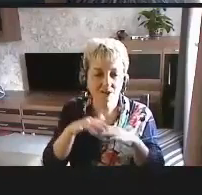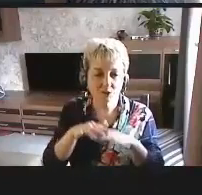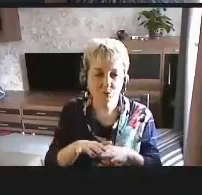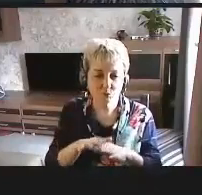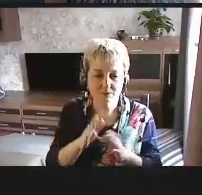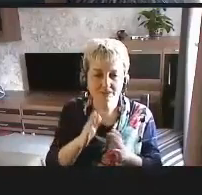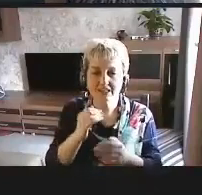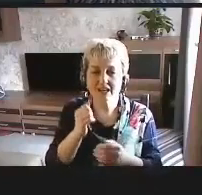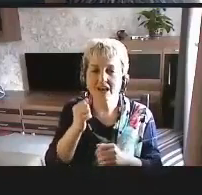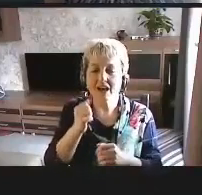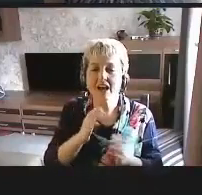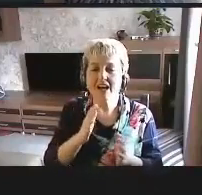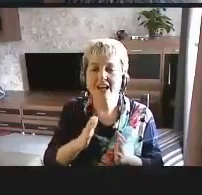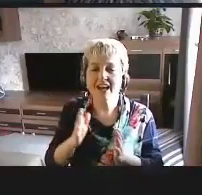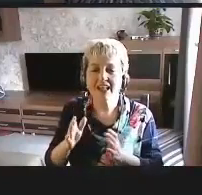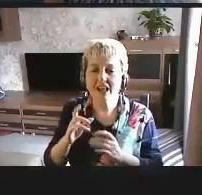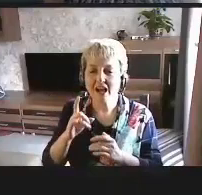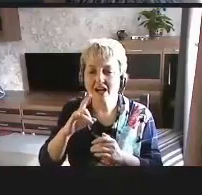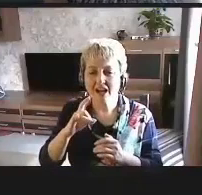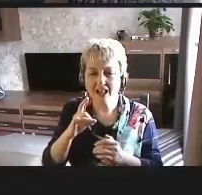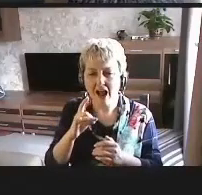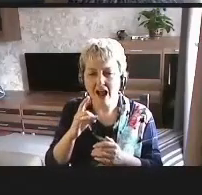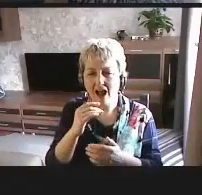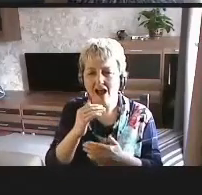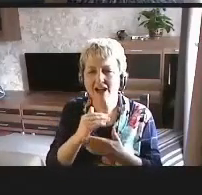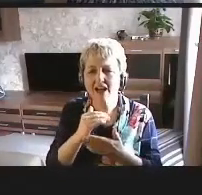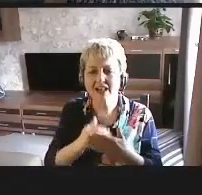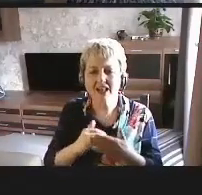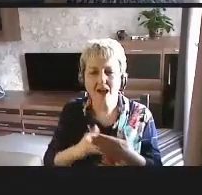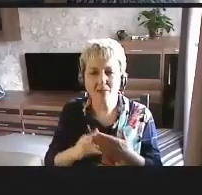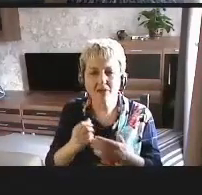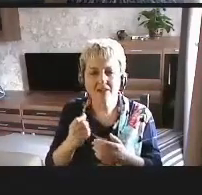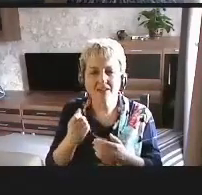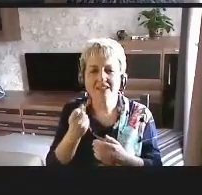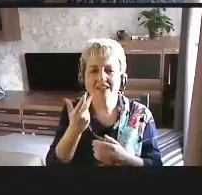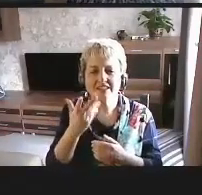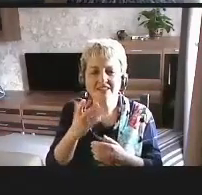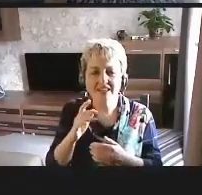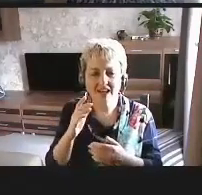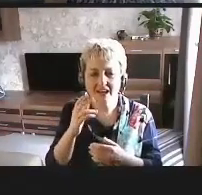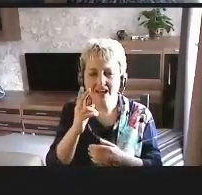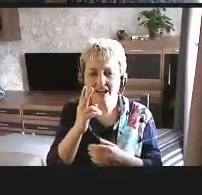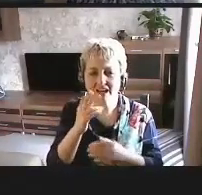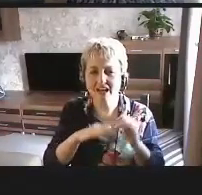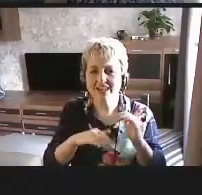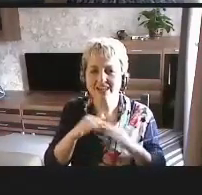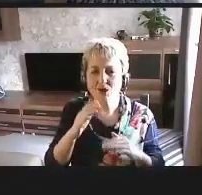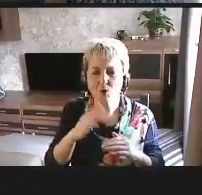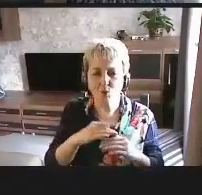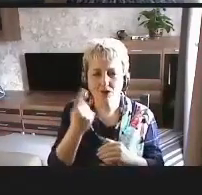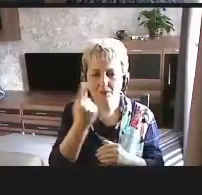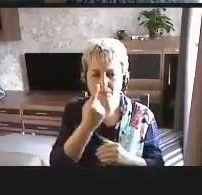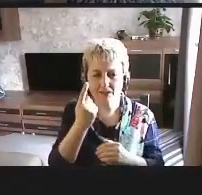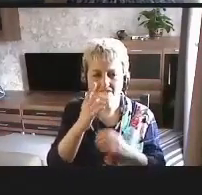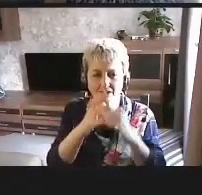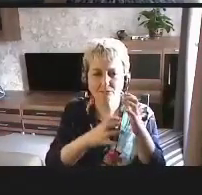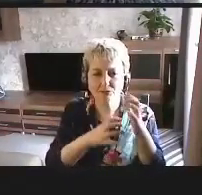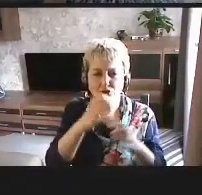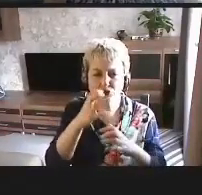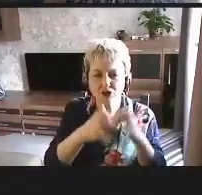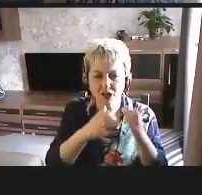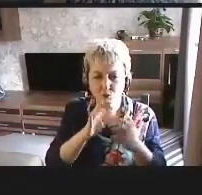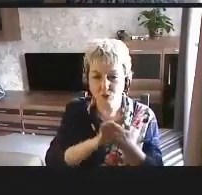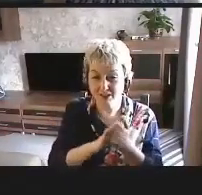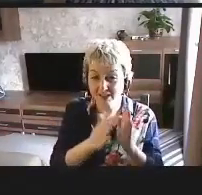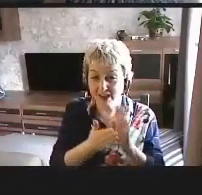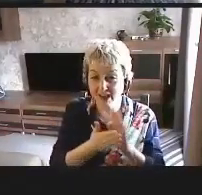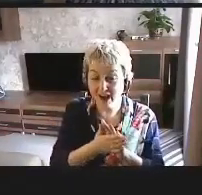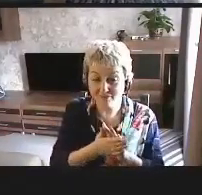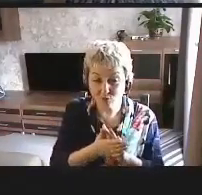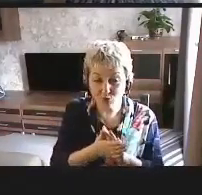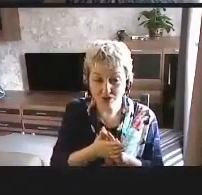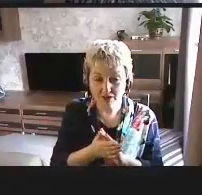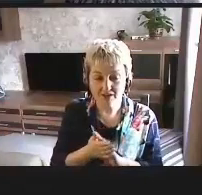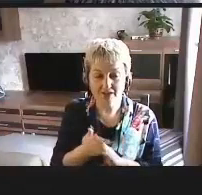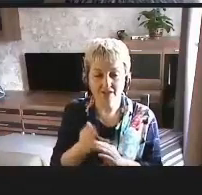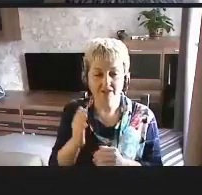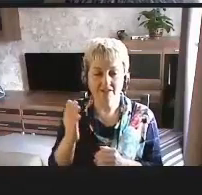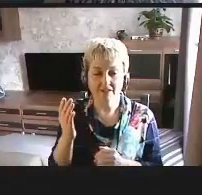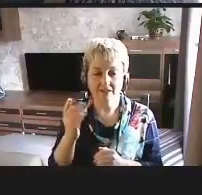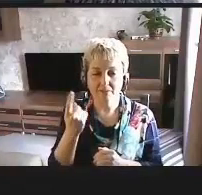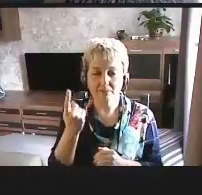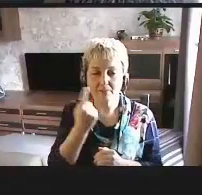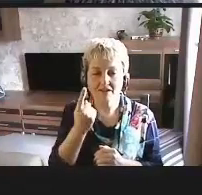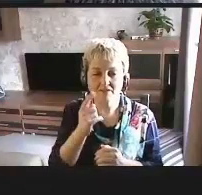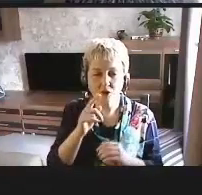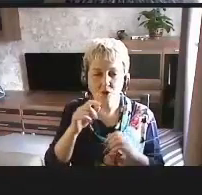регламентируют несколько категорий документов. Первое, это, разумеется, международные договоры, и в